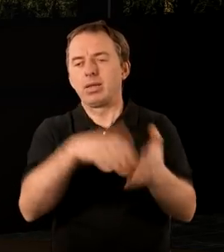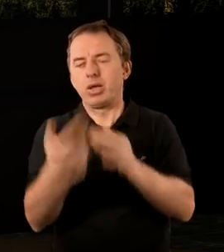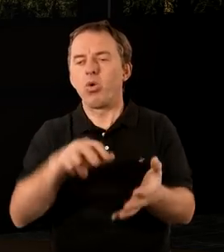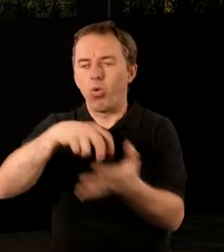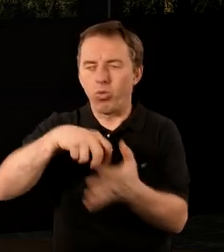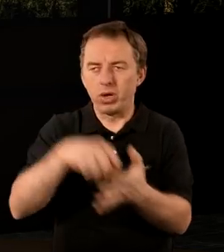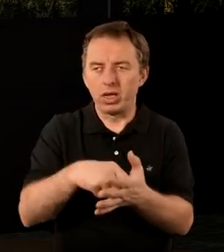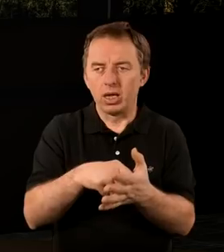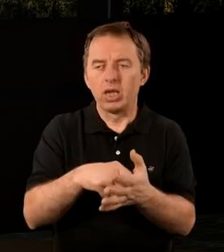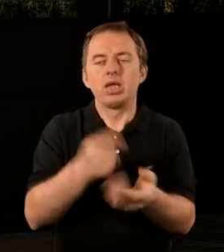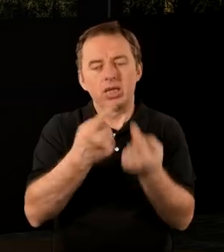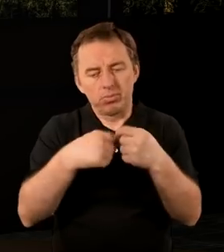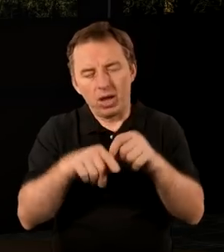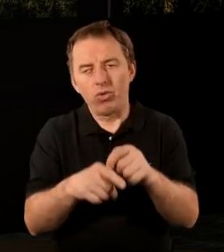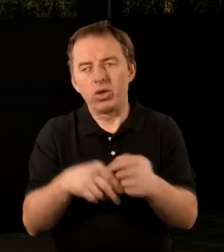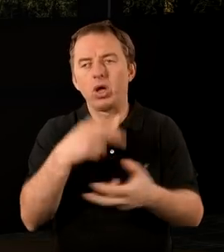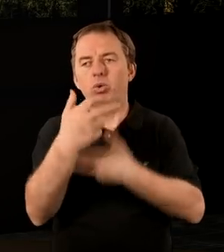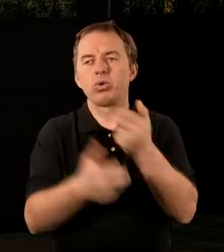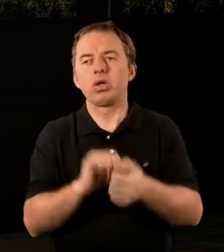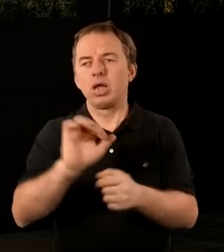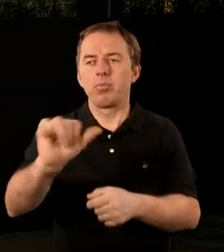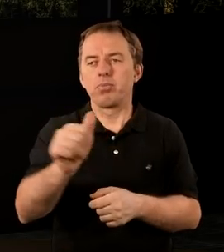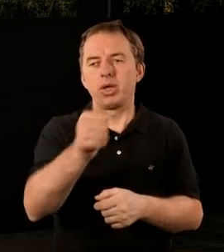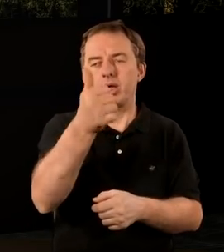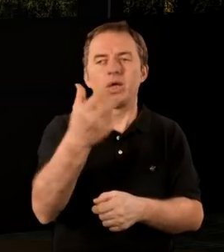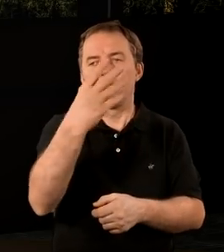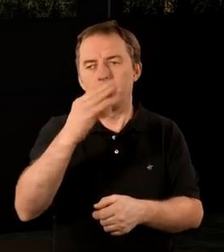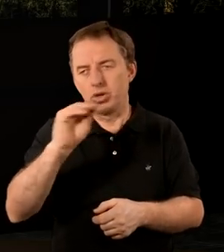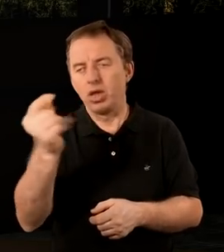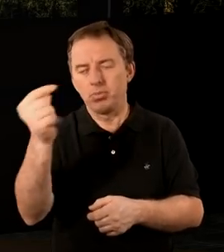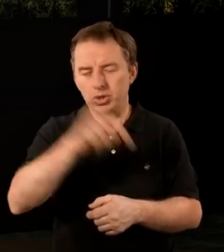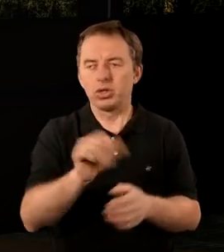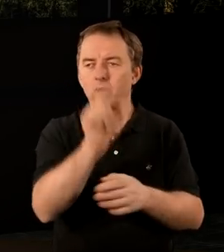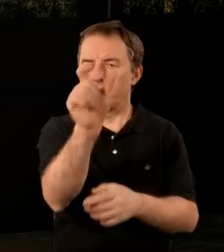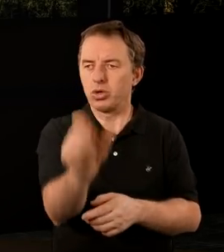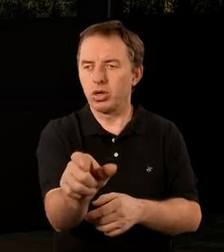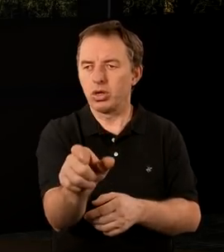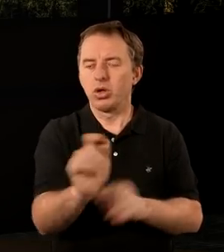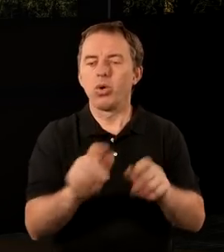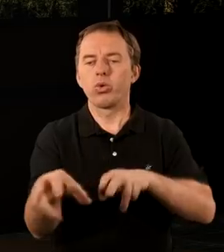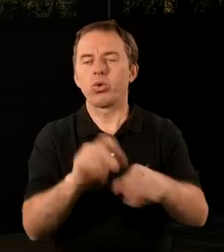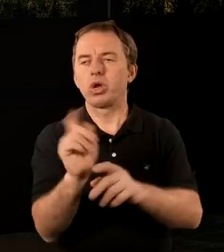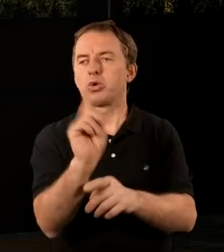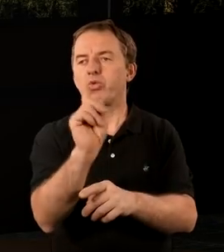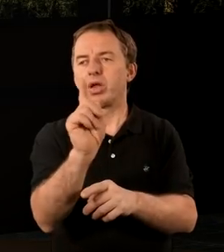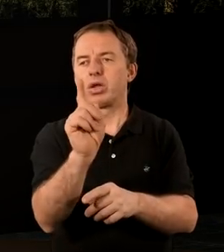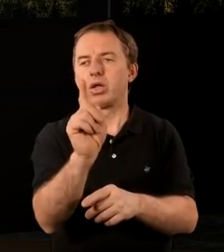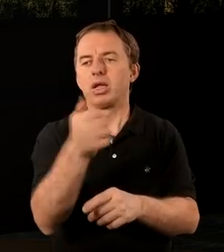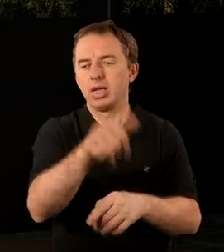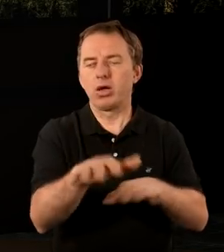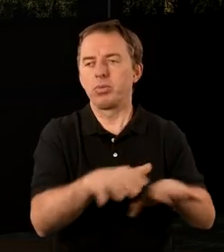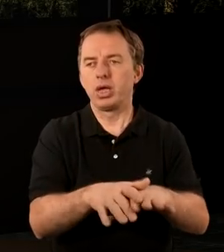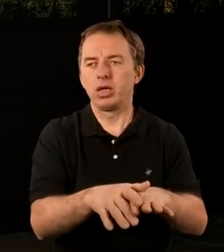upamiętaj się i spełniaj uczynki takie jak pierwej, a jeżeli nie, to przyjdę do ciebie i ruszę świecznik twój